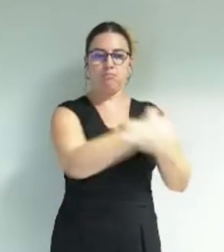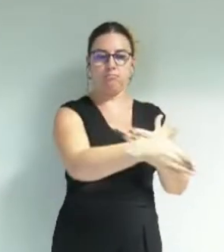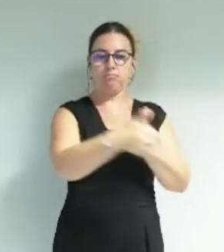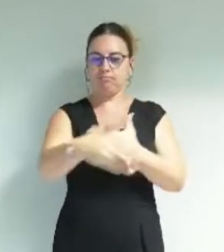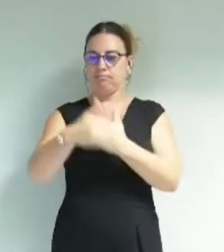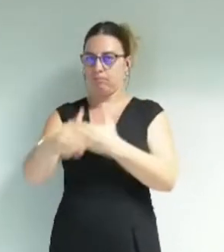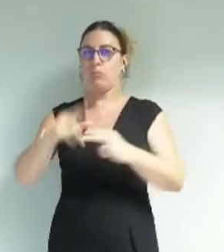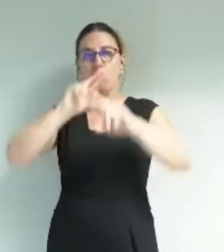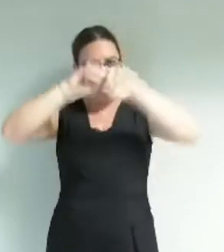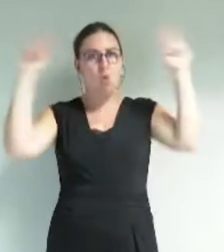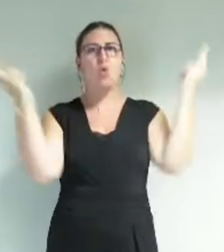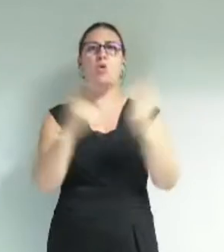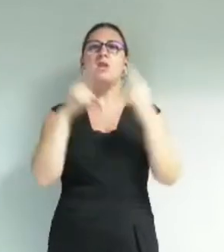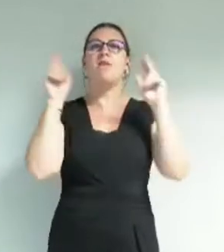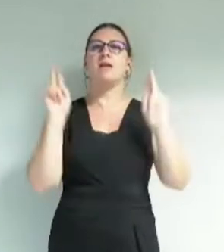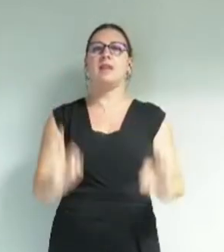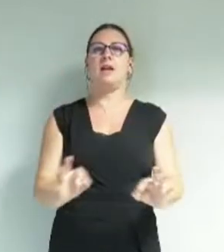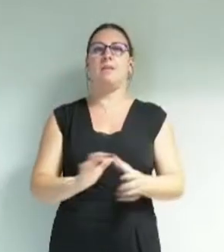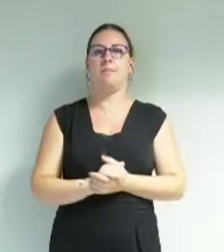cette universalité.